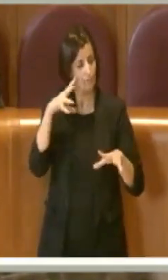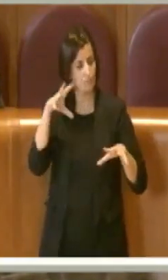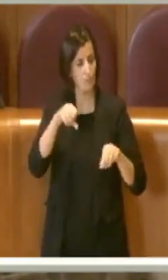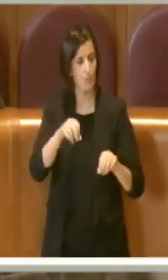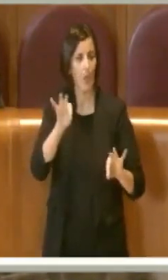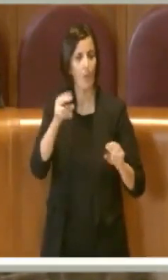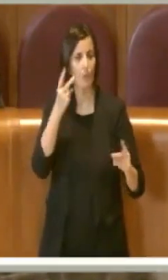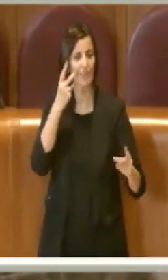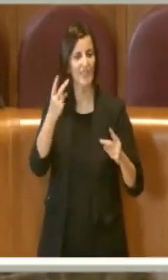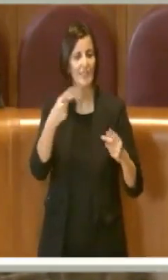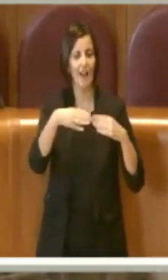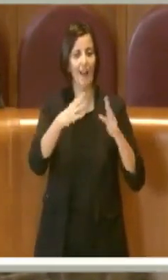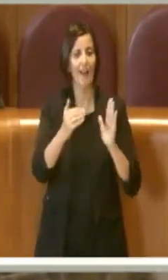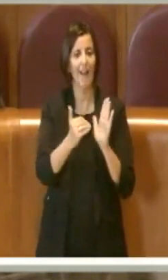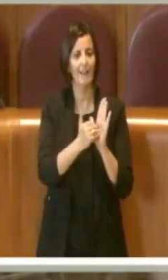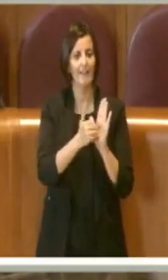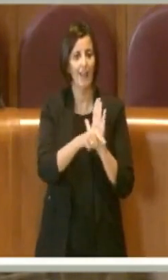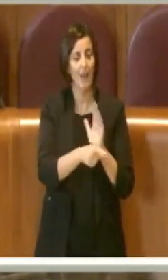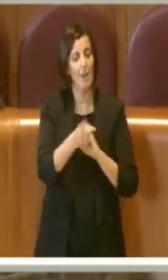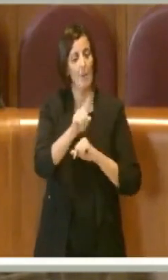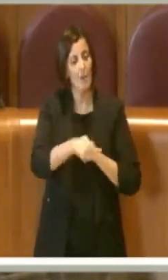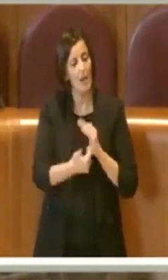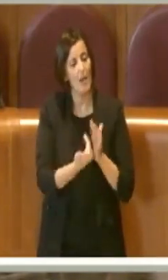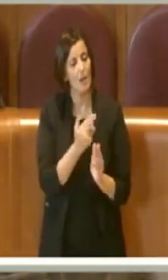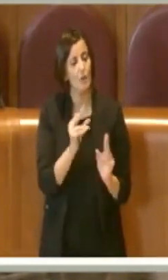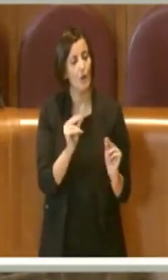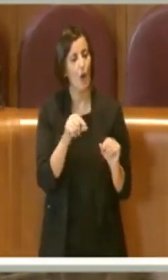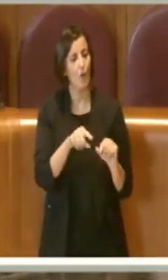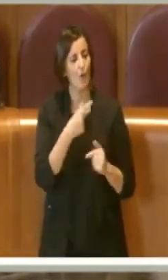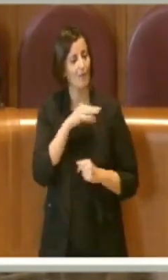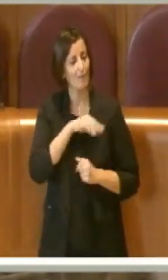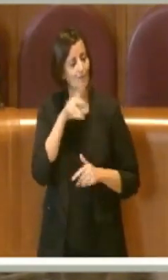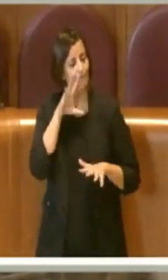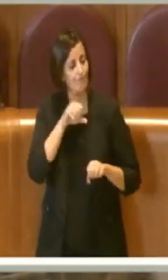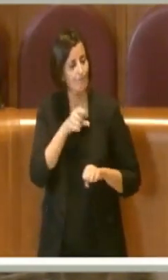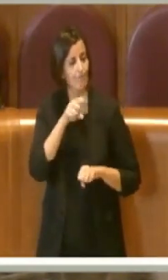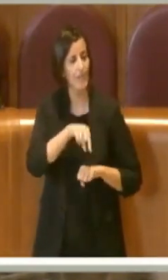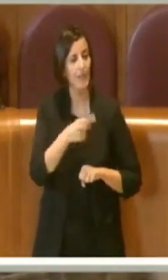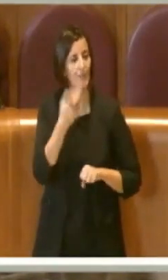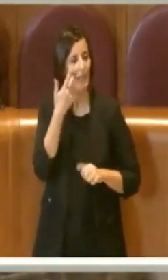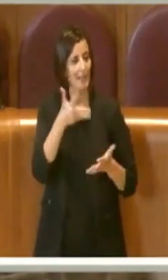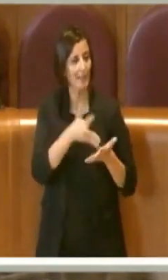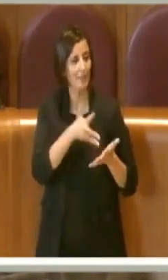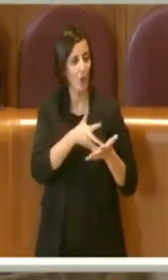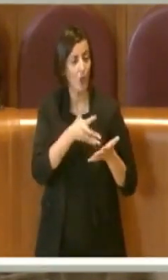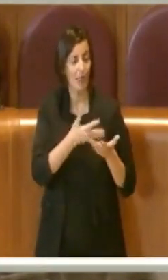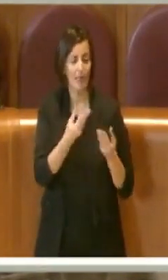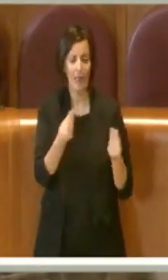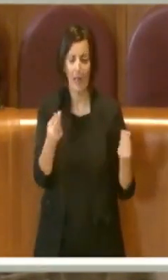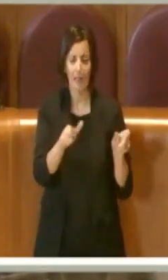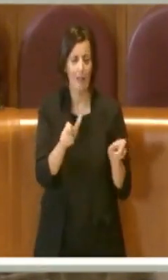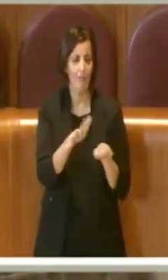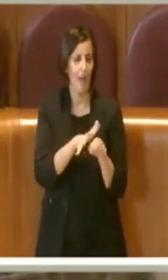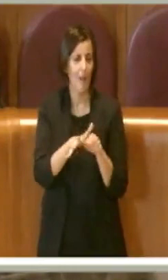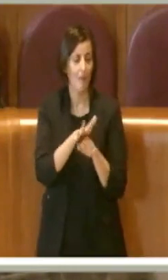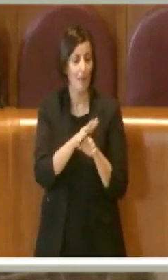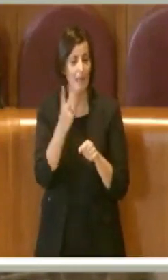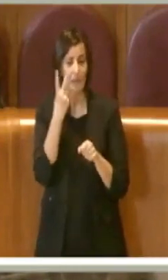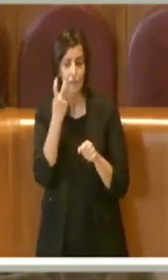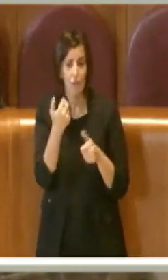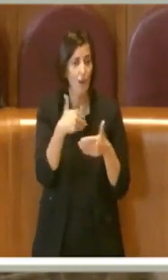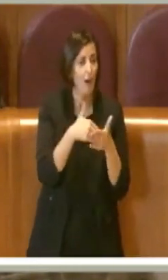punto di vista della Casa, per un rinnovato interesse e impegno per lenire le difficoltà di molte famiglie nel tornare alloggio